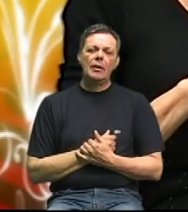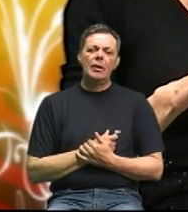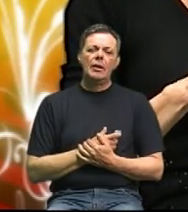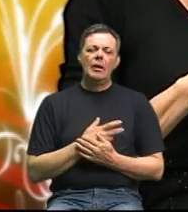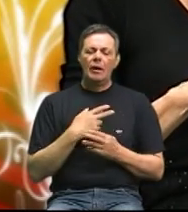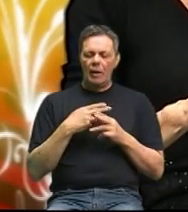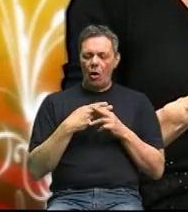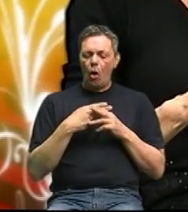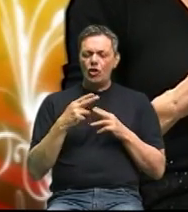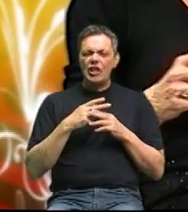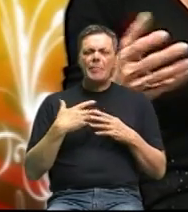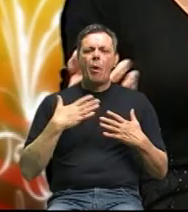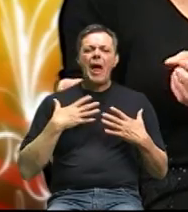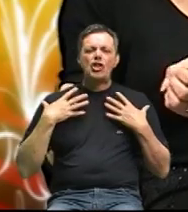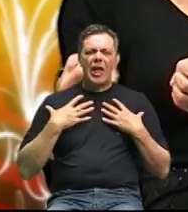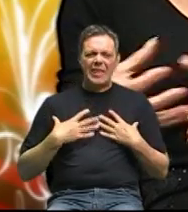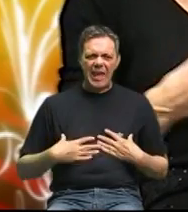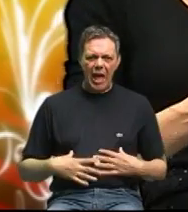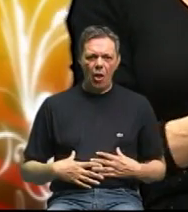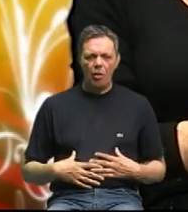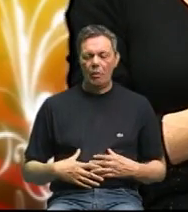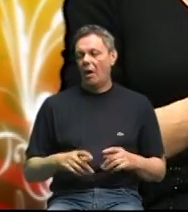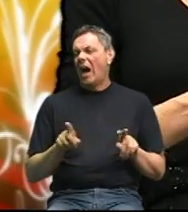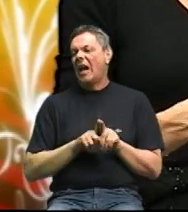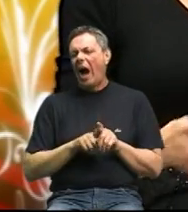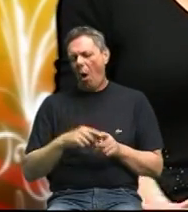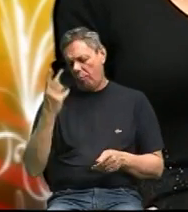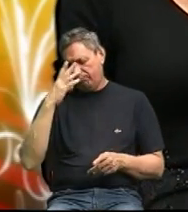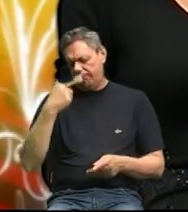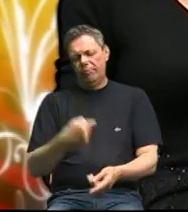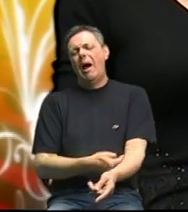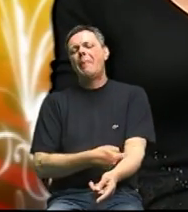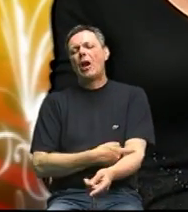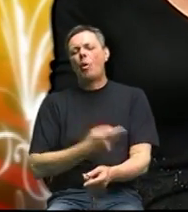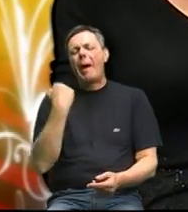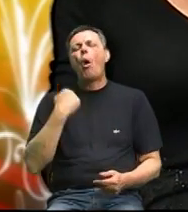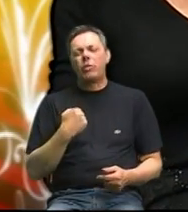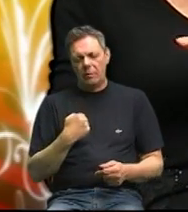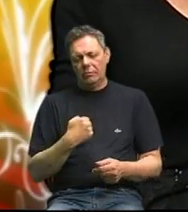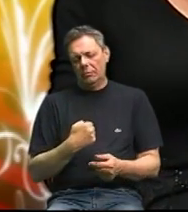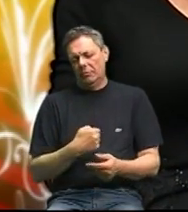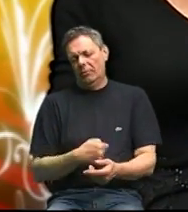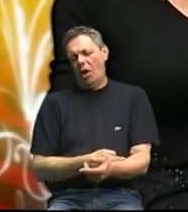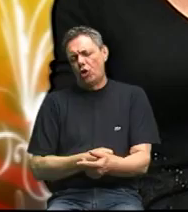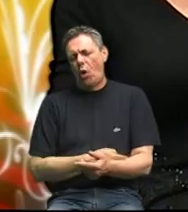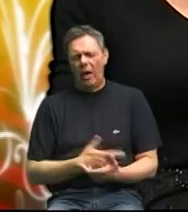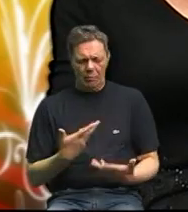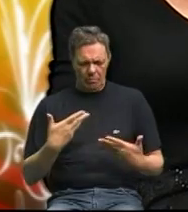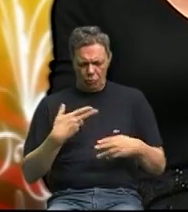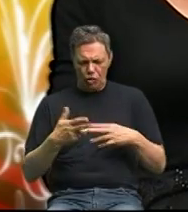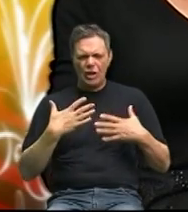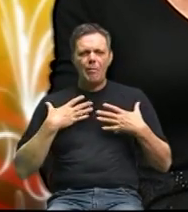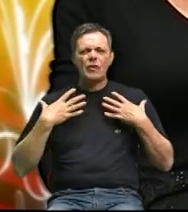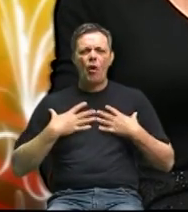očisti tijelo kao narkoman od droge ovdje se očisti tijelo od